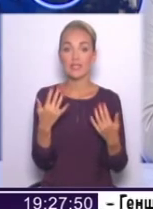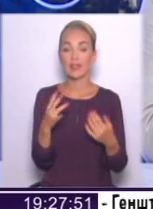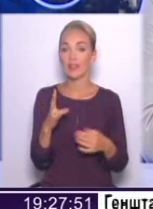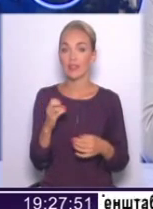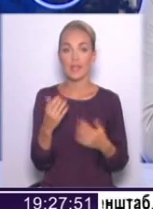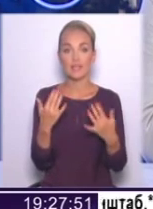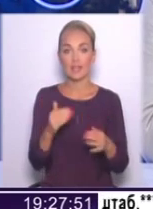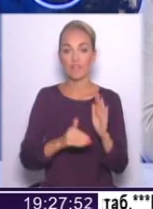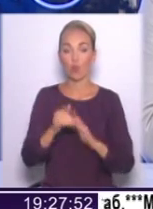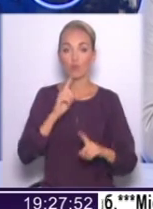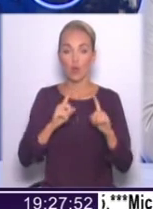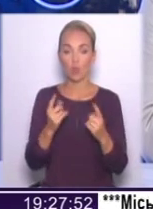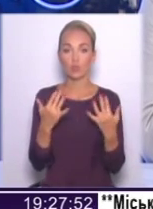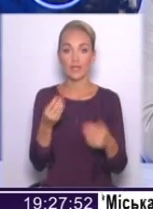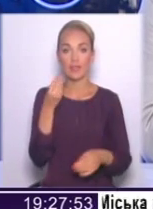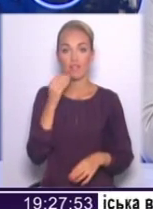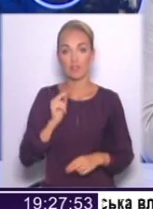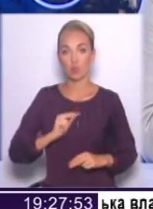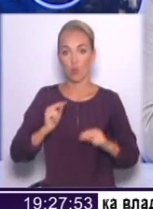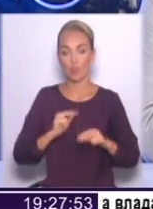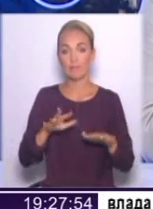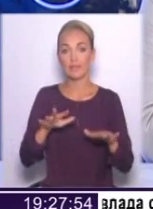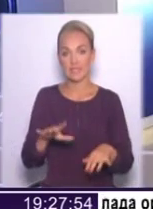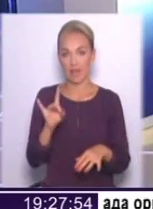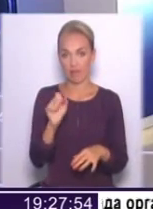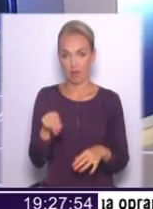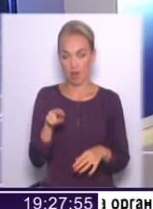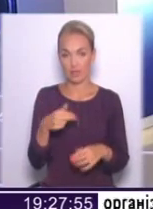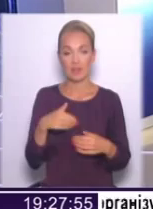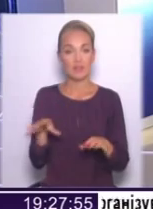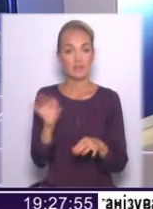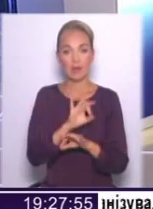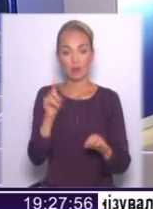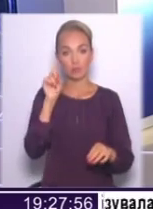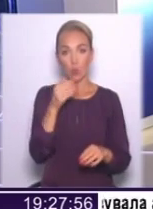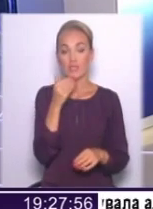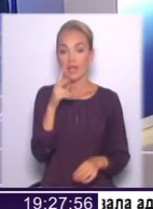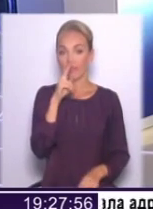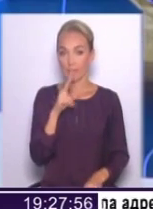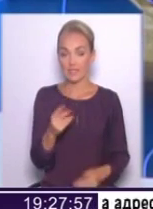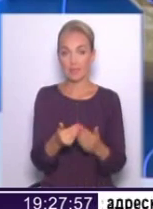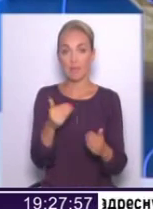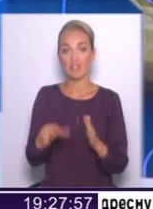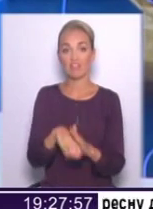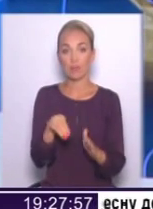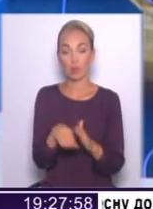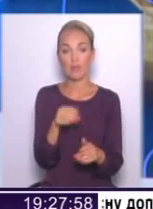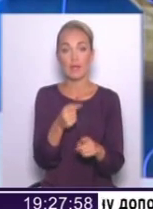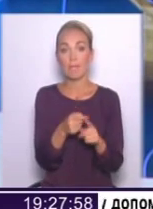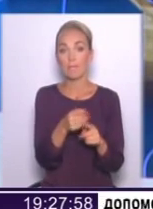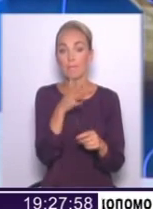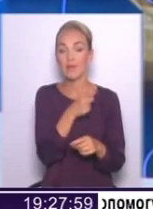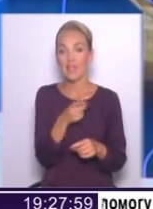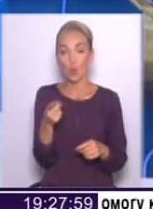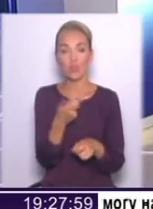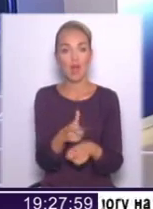Раду зараз, скільки на ефективність роботи місцевих рад. Тому що всі прекрасно знаємо, що останні два місяці перед виборами це період найбільшого дірібана